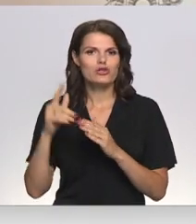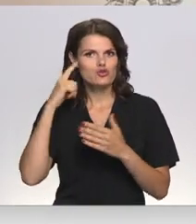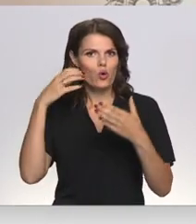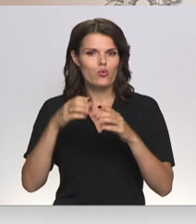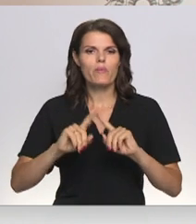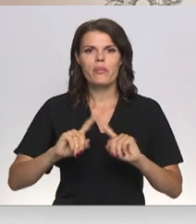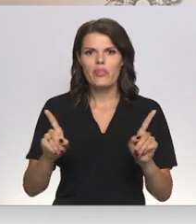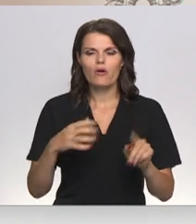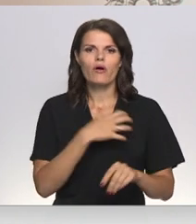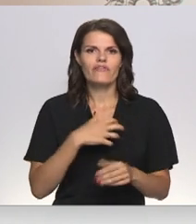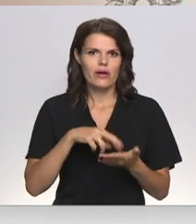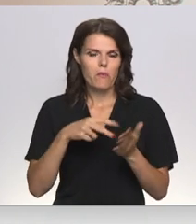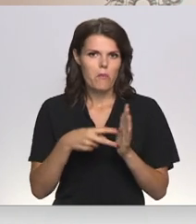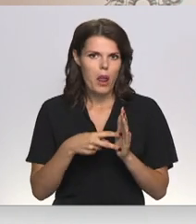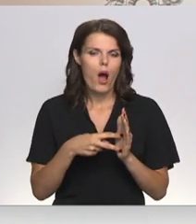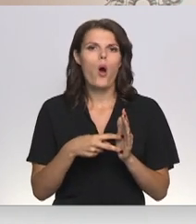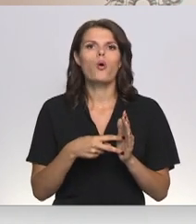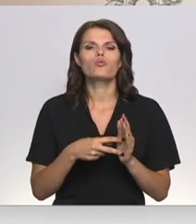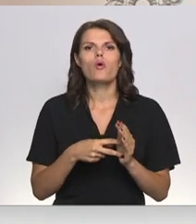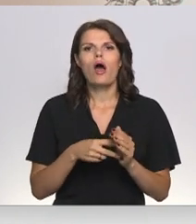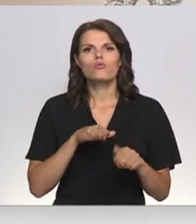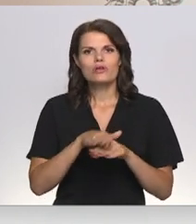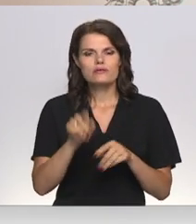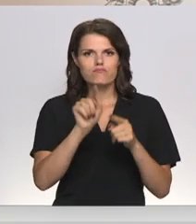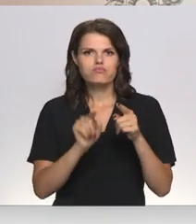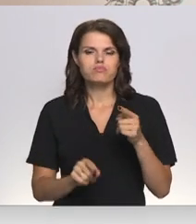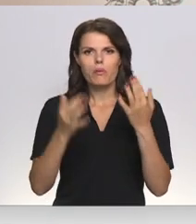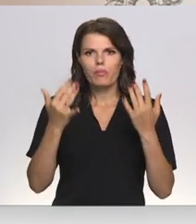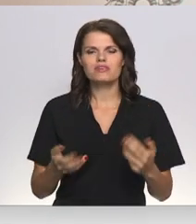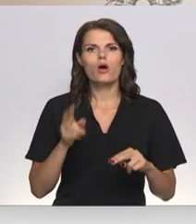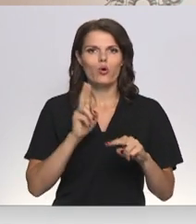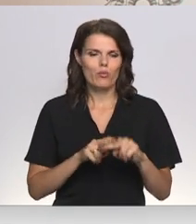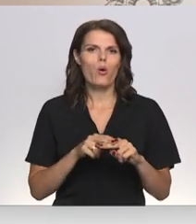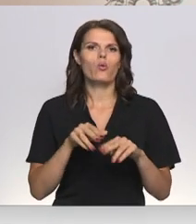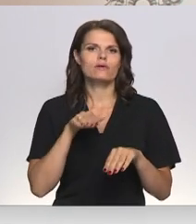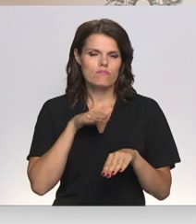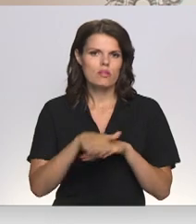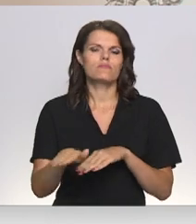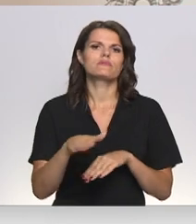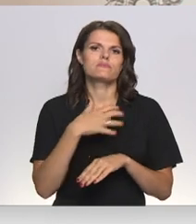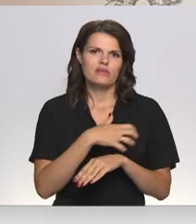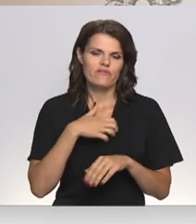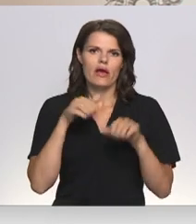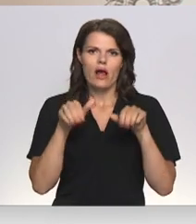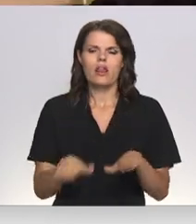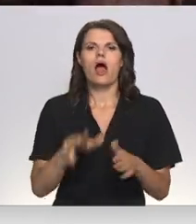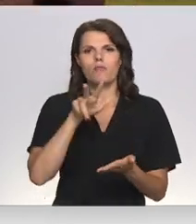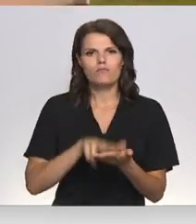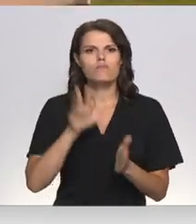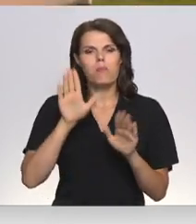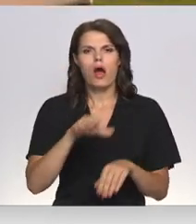nekavējoties jāplāno un jāīsteno pasākumi un jāpieņem lēmumi par padomju režīmu slavinošu objektu demontāžu.